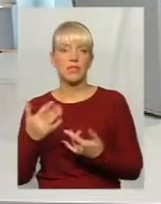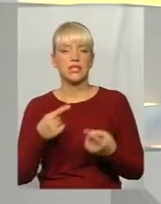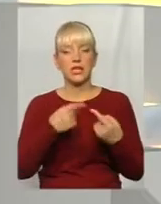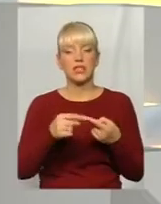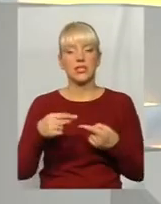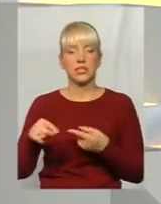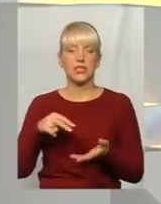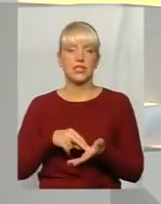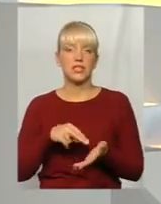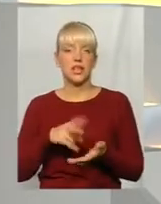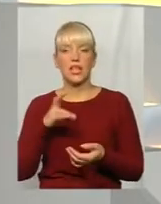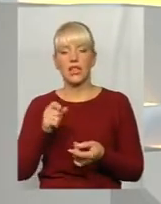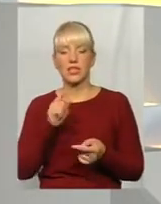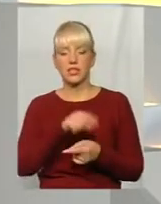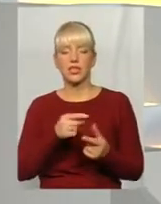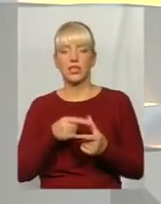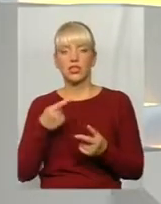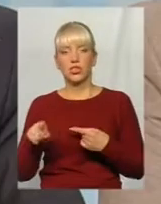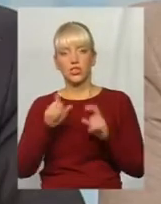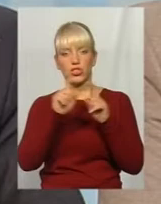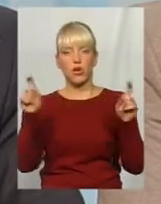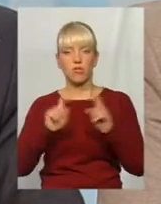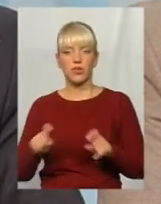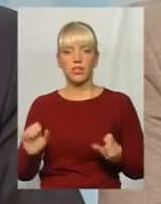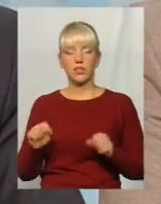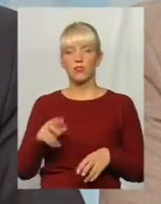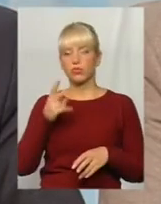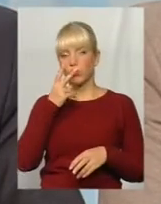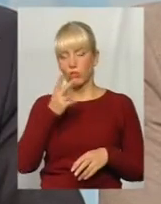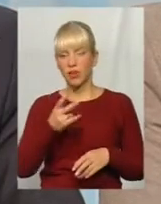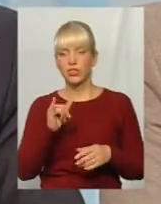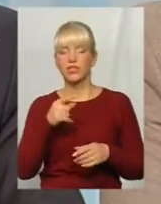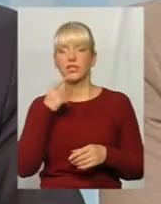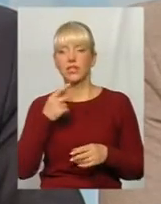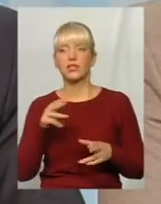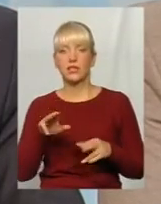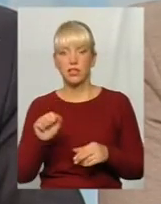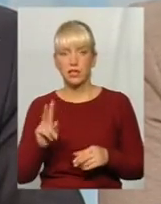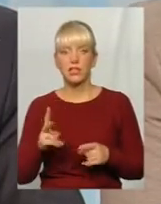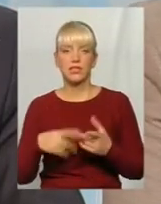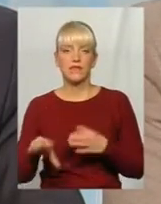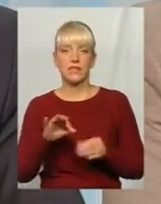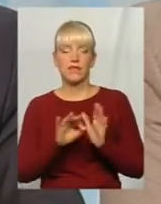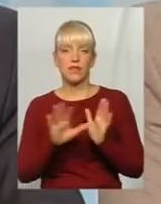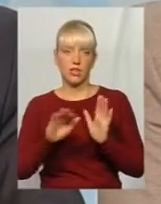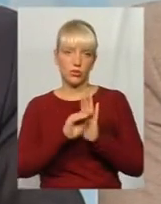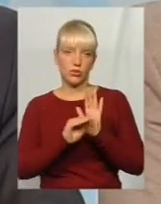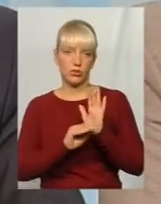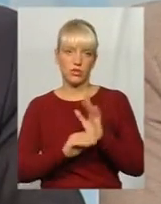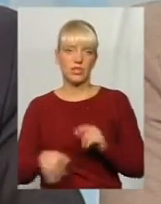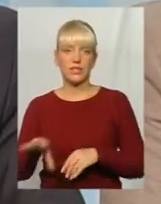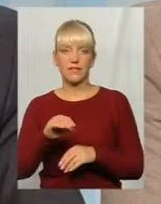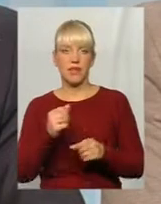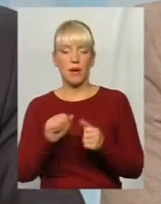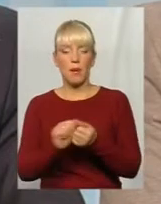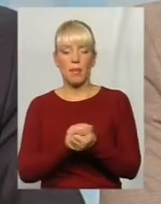на ті чи інші об'єкти, і ти можеш одразу побачити весь результат. Це все в електронному режимі, тобто вже ця вся паперова